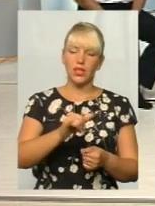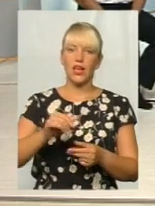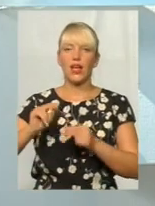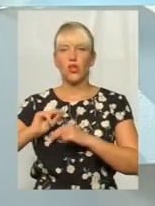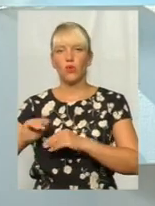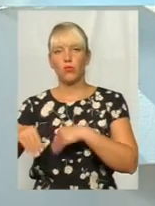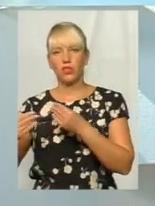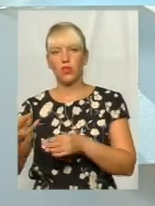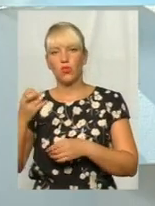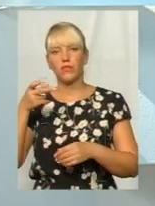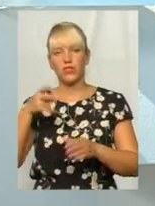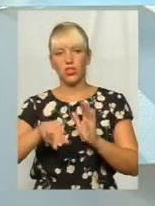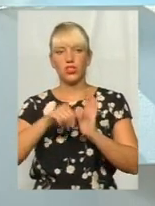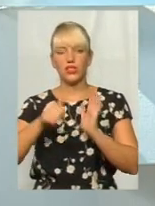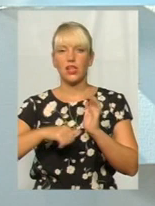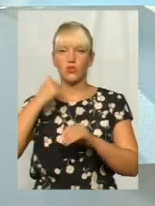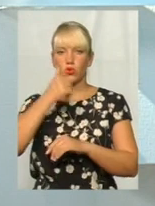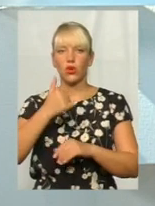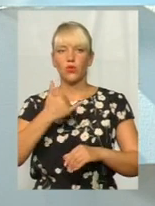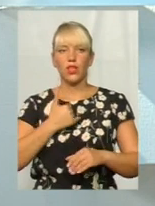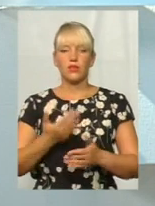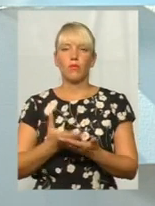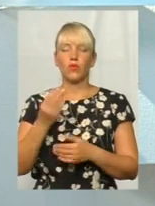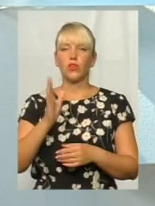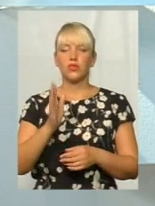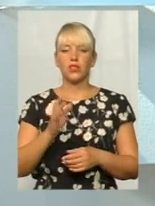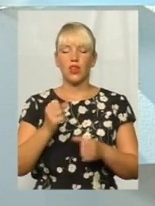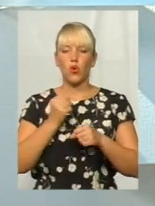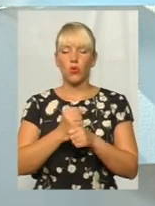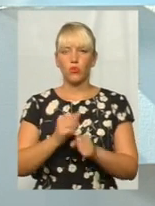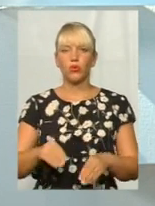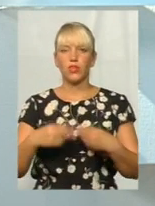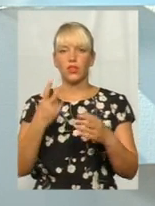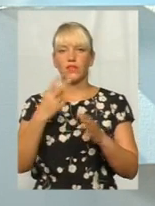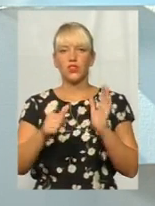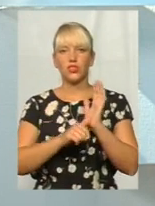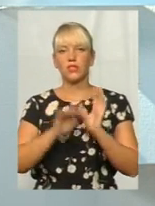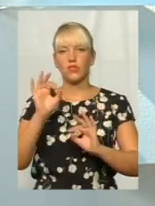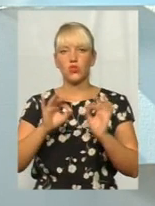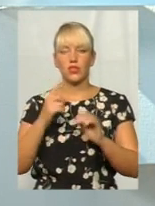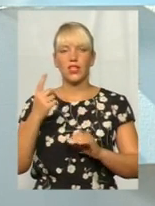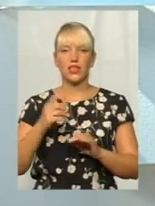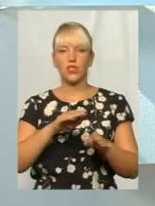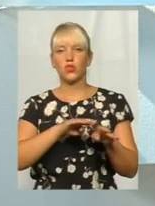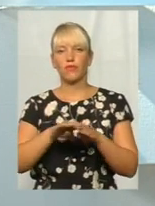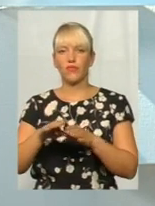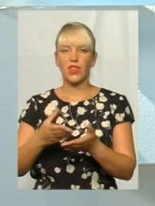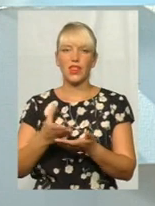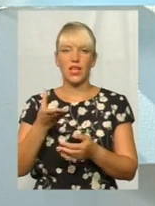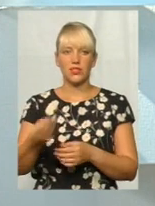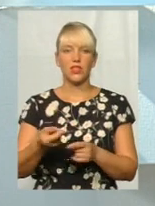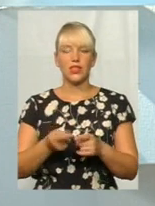року в нас сплачує лише роботодавець 22% єдиного соціального внеску. Це на заробітну плату